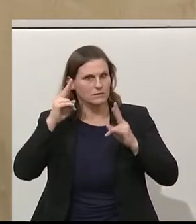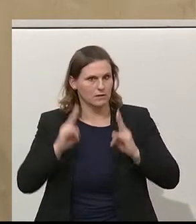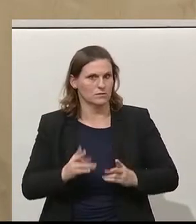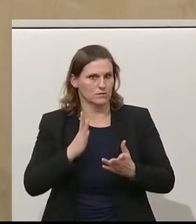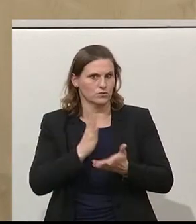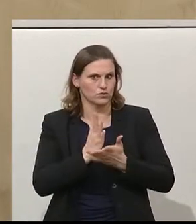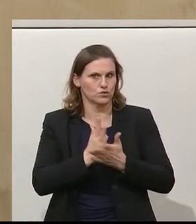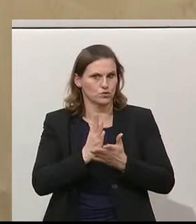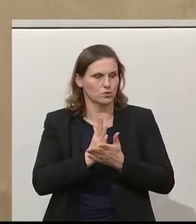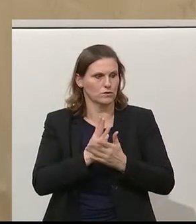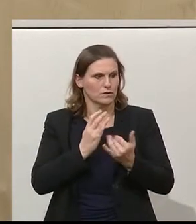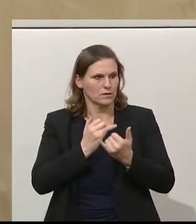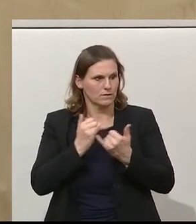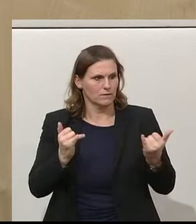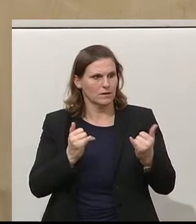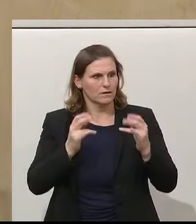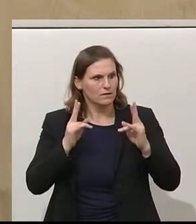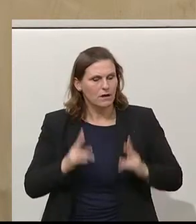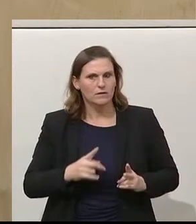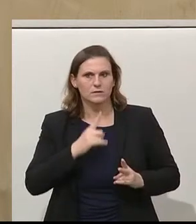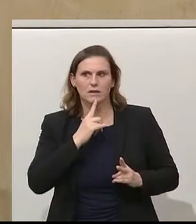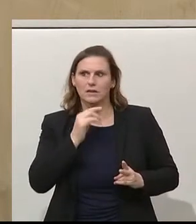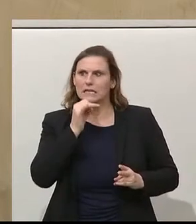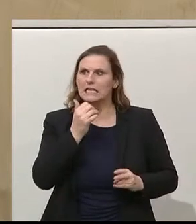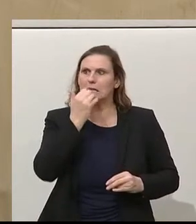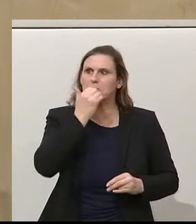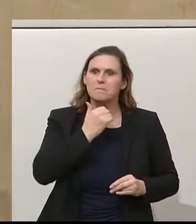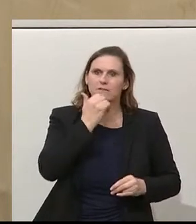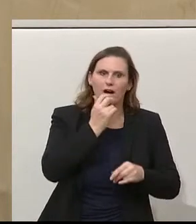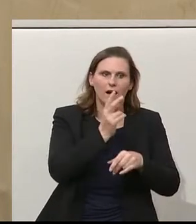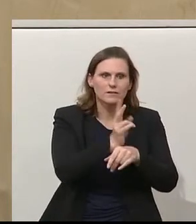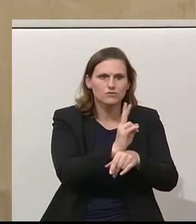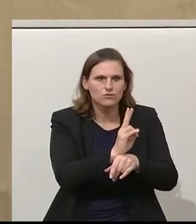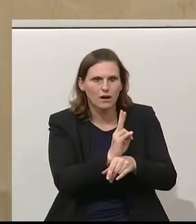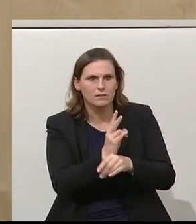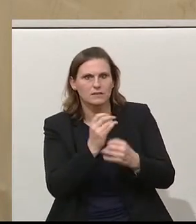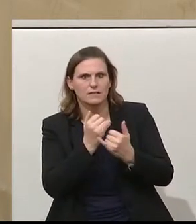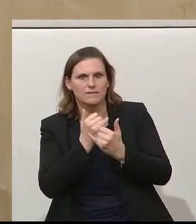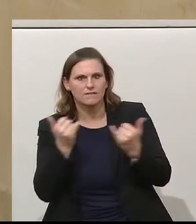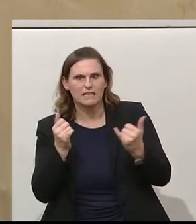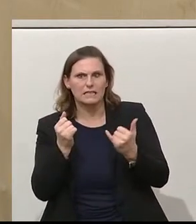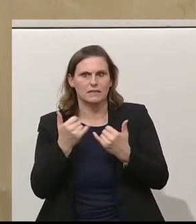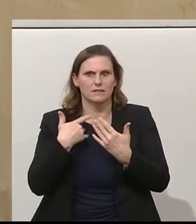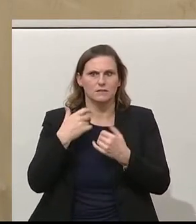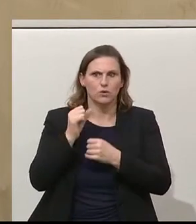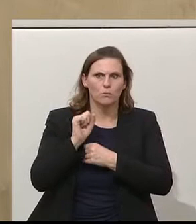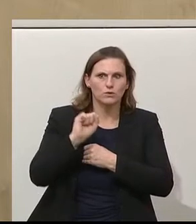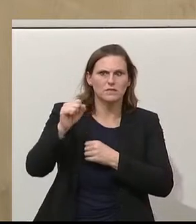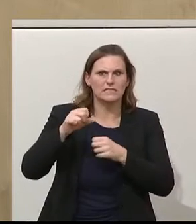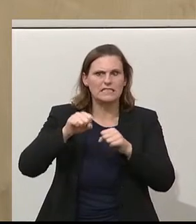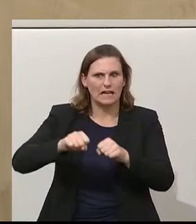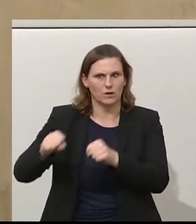ist das Dörf in Wahrheit zu nennen, als Privatstasi, als kommunistische Terrororganisation oder auch als